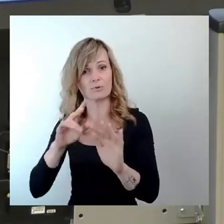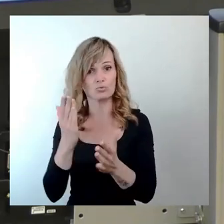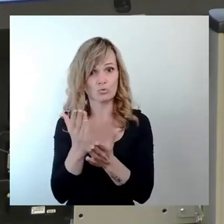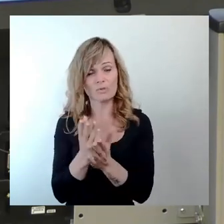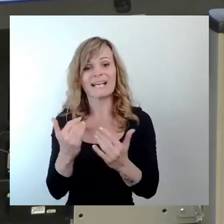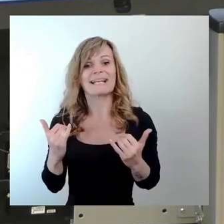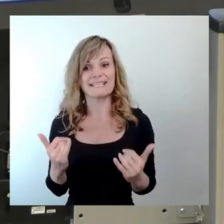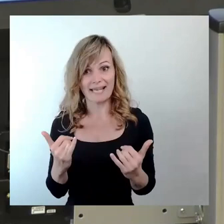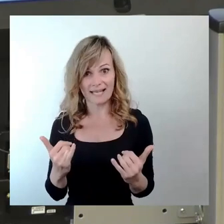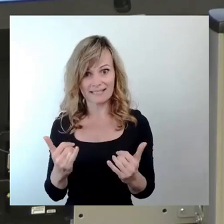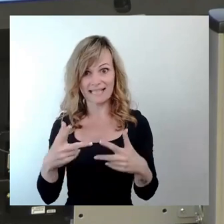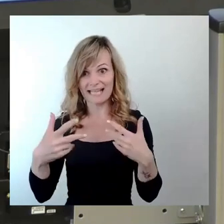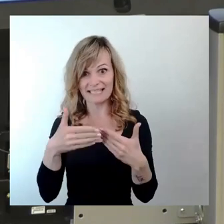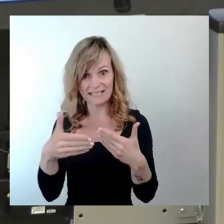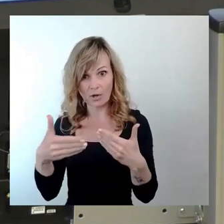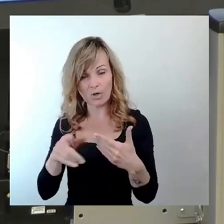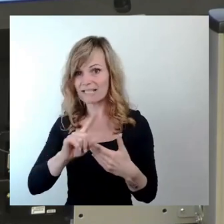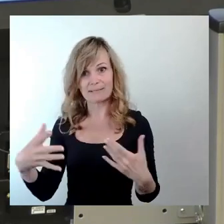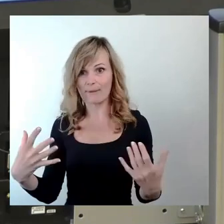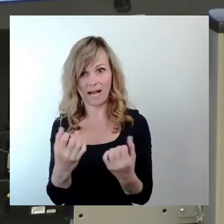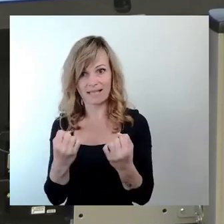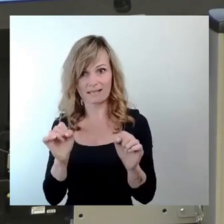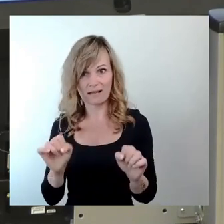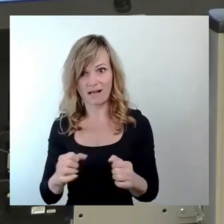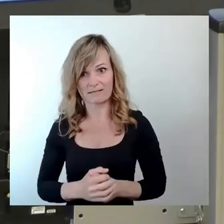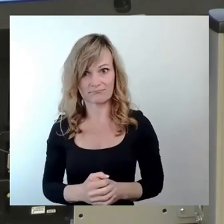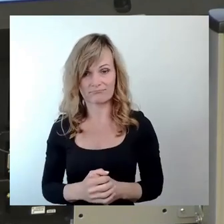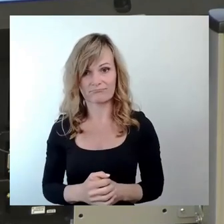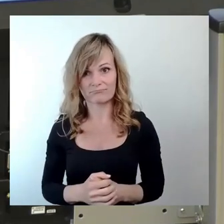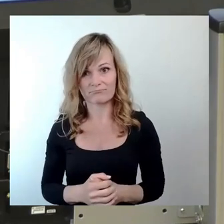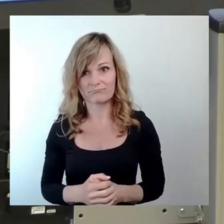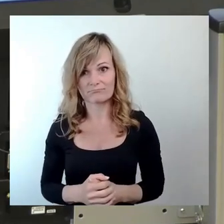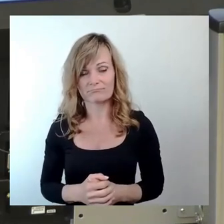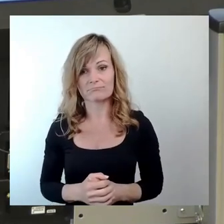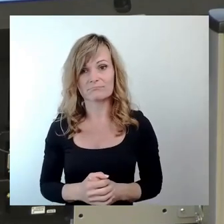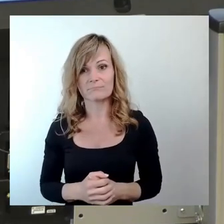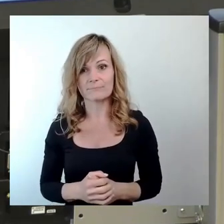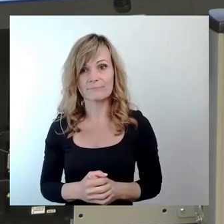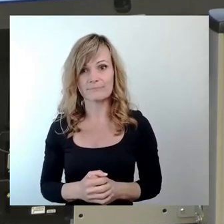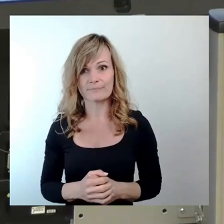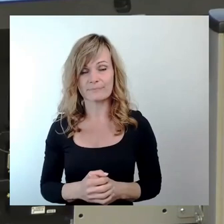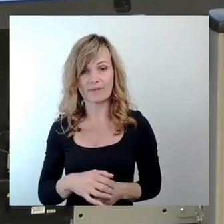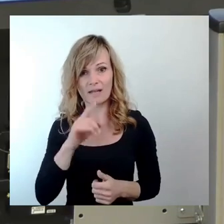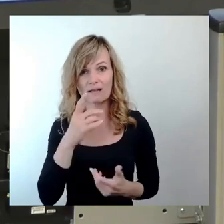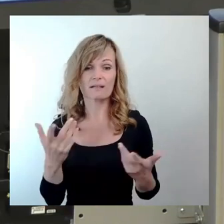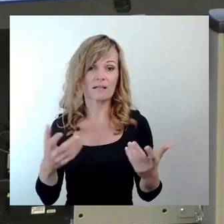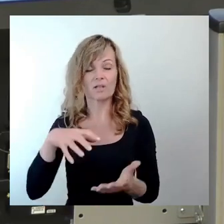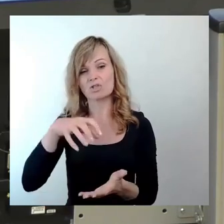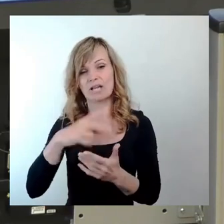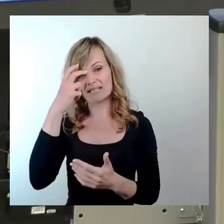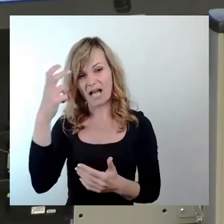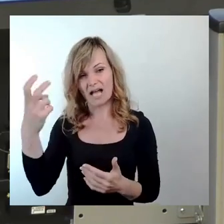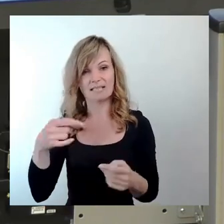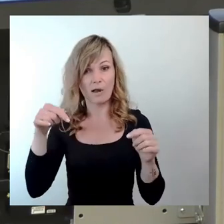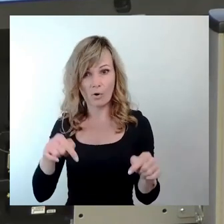diese Saison nicht mehr zu retten, außer der Stadtrat wird heute, und davon gehe ich aus,